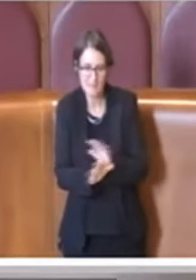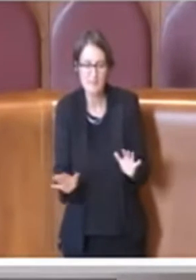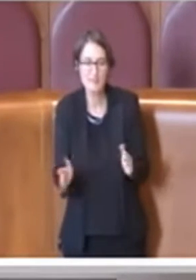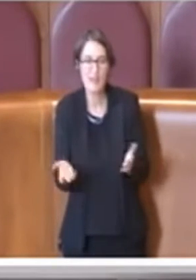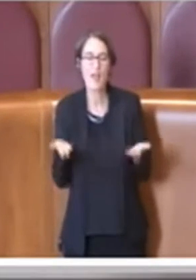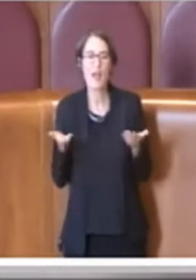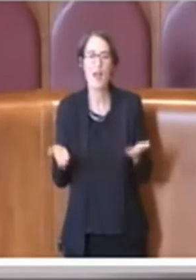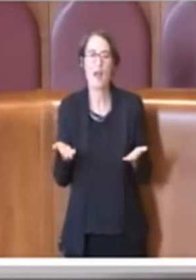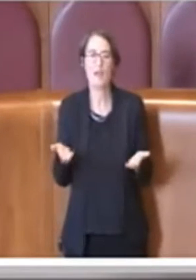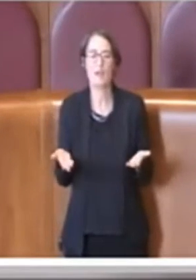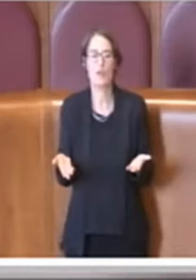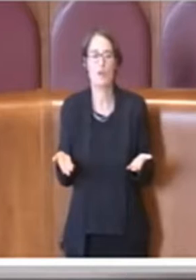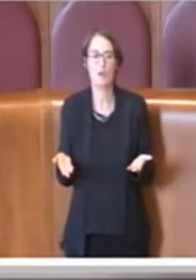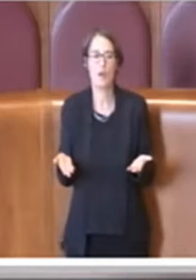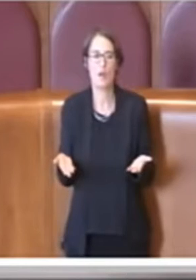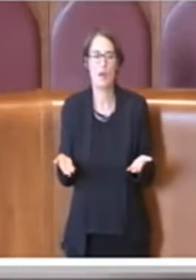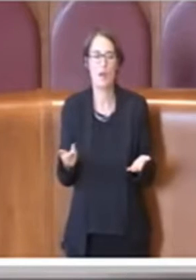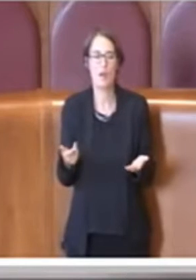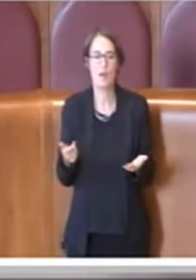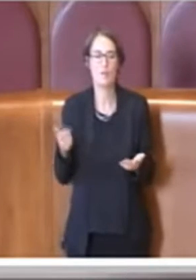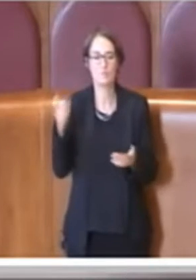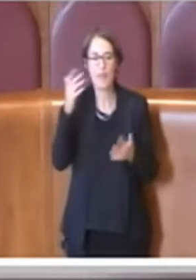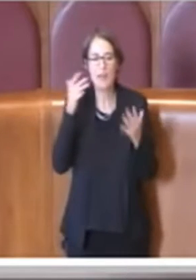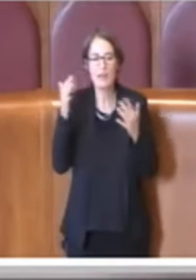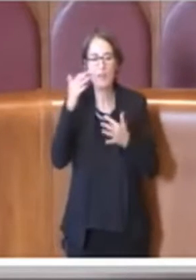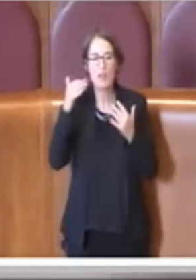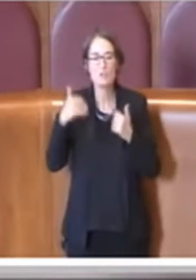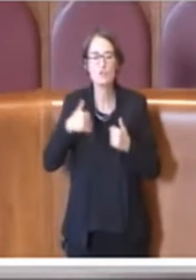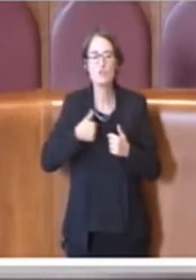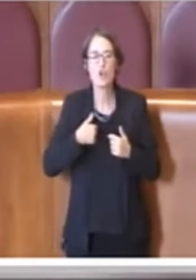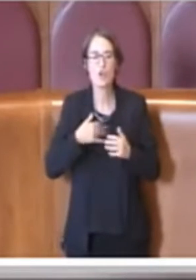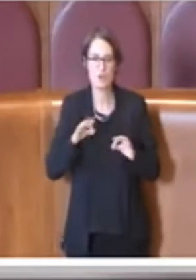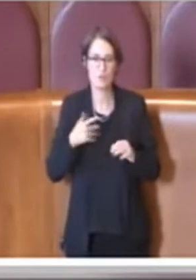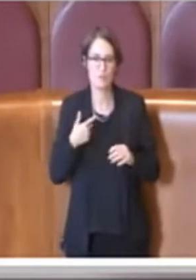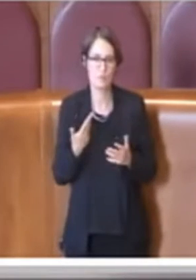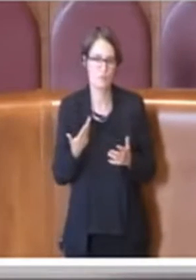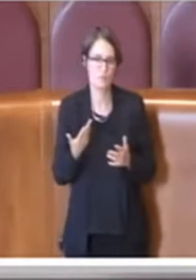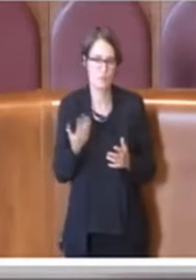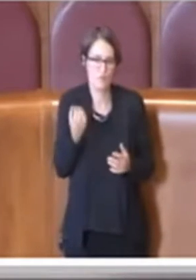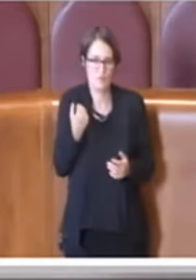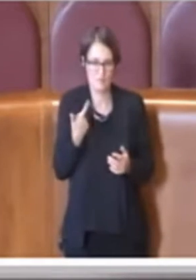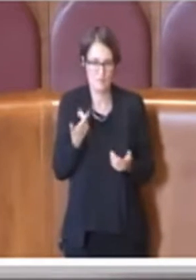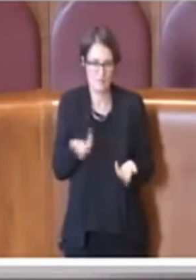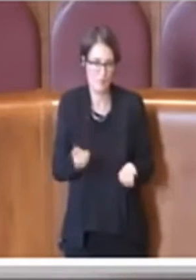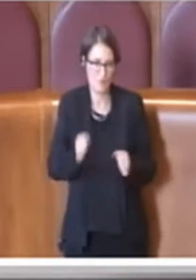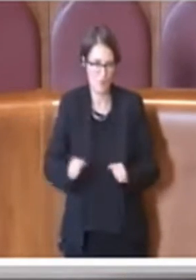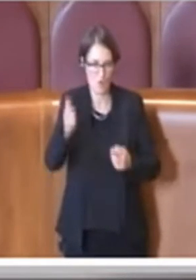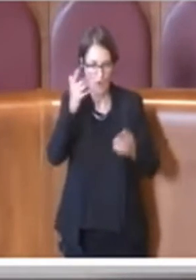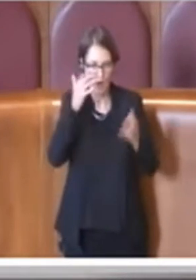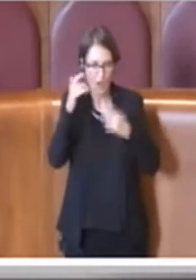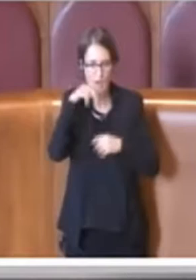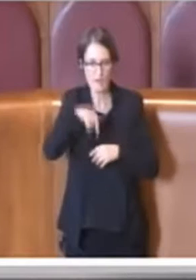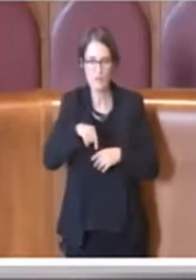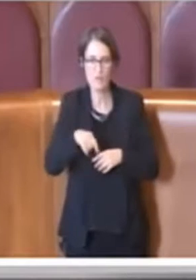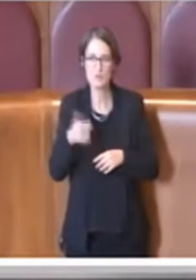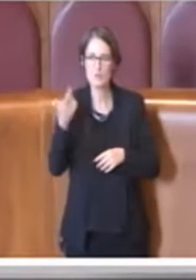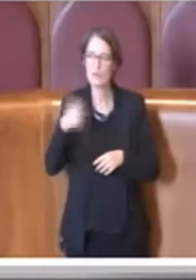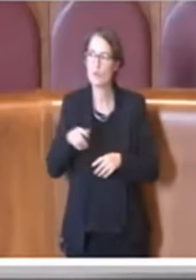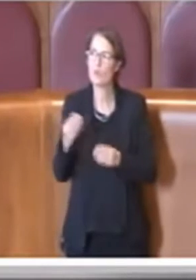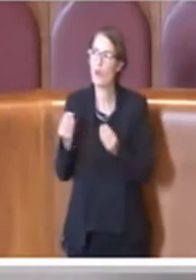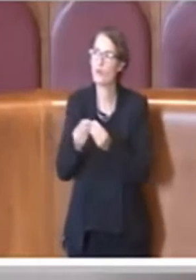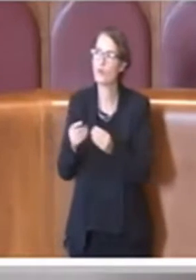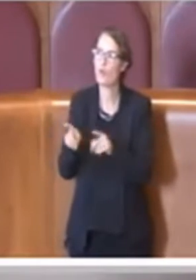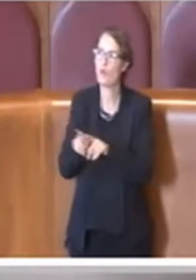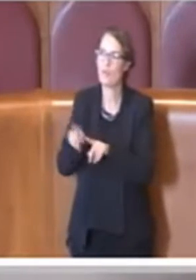riflessione che mi verrebbe da fare, anzi approfitto per farlo, visto che tra l'altro ai colleghi di Fratelli d'Italia piace spesso